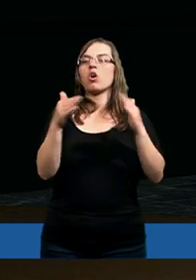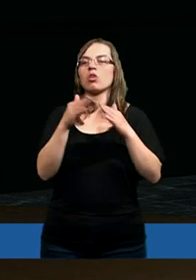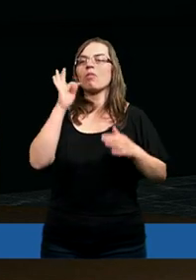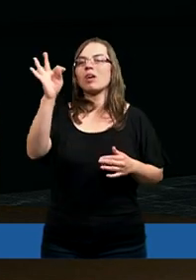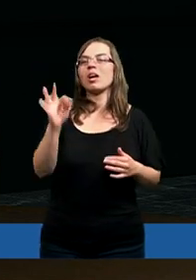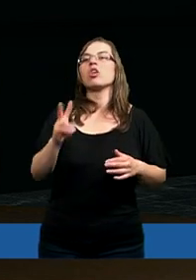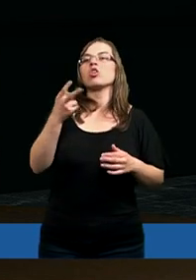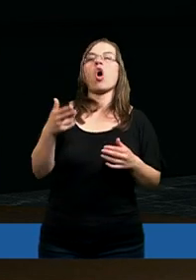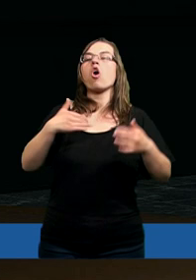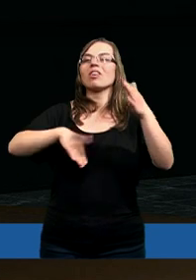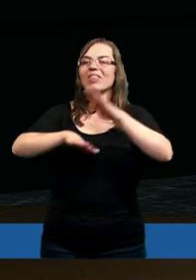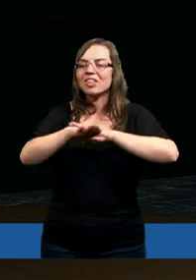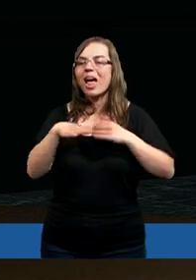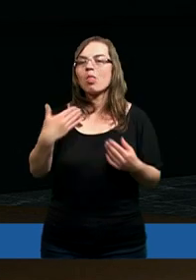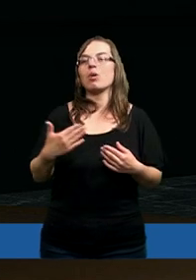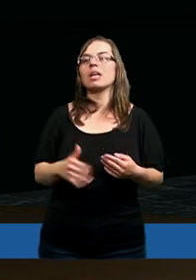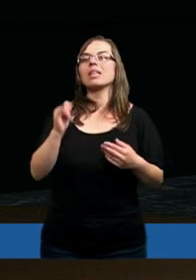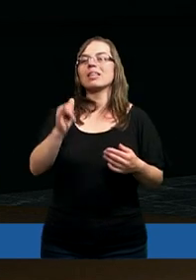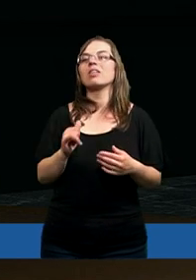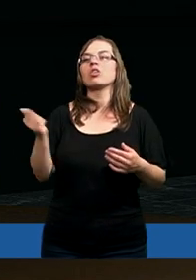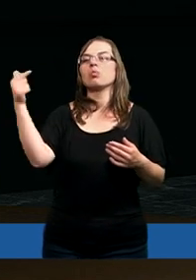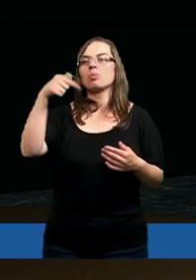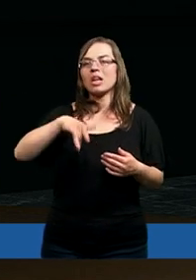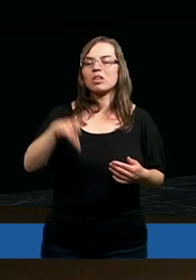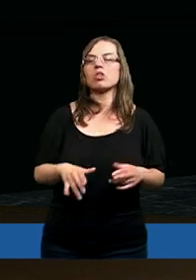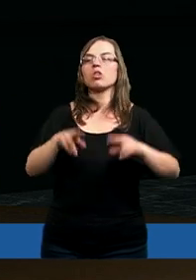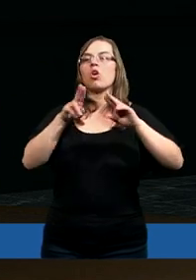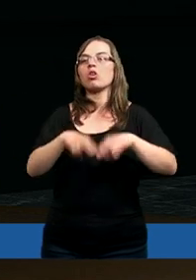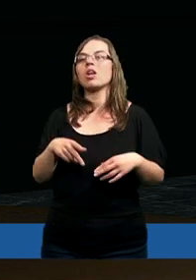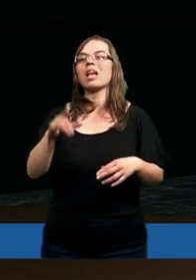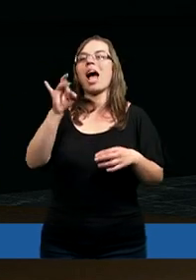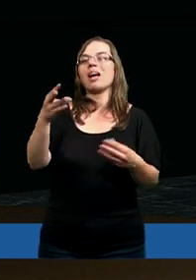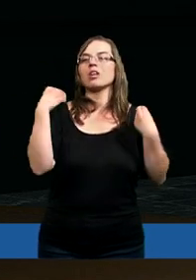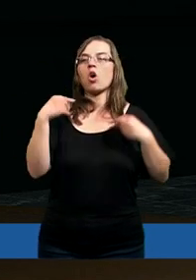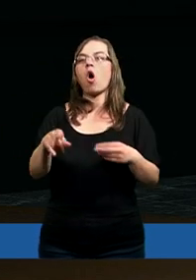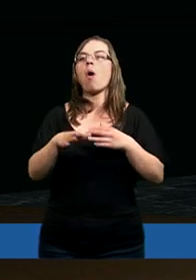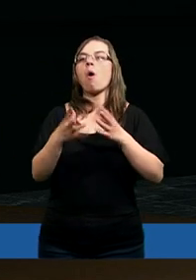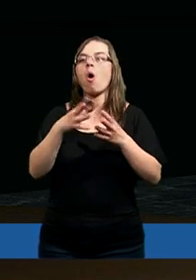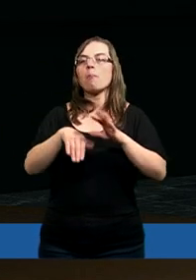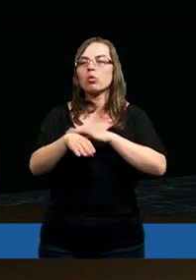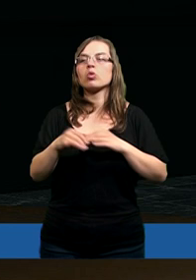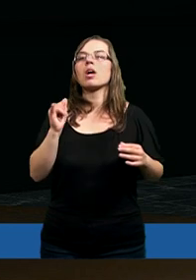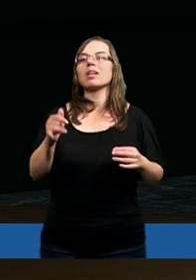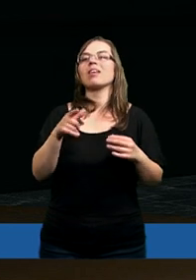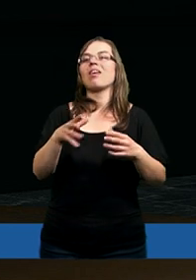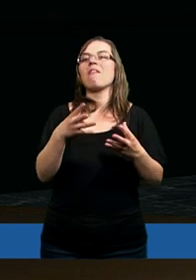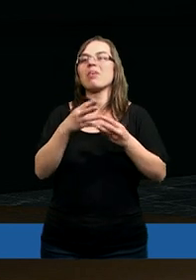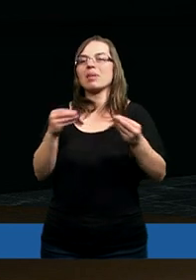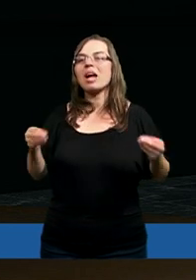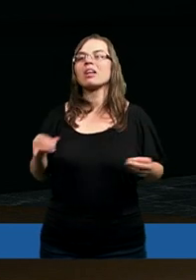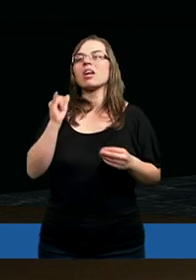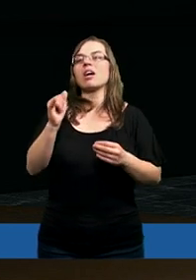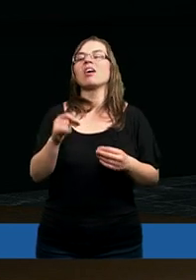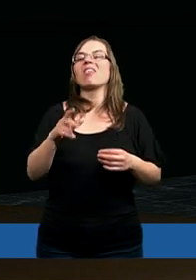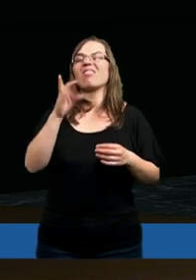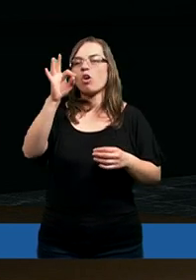domu swego, skąd wyszedłem. I przyszedłszy, zostaje go opróżnionym, wymiecionym